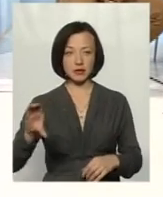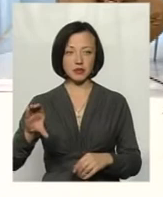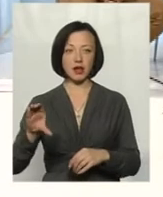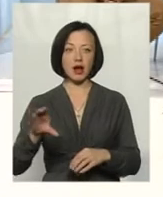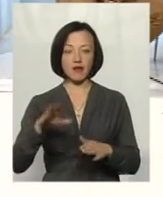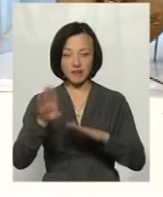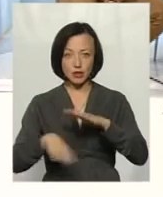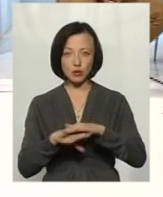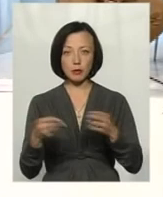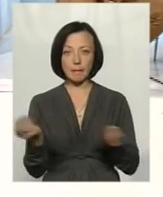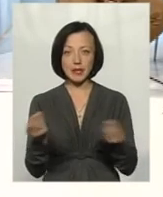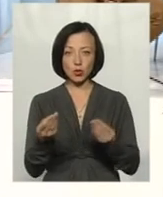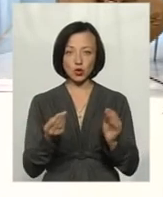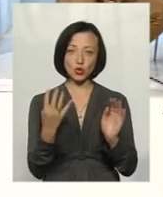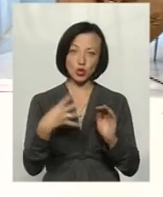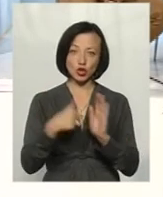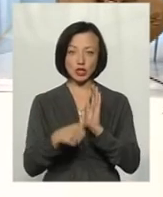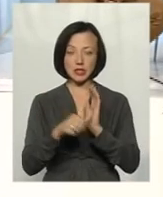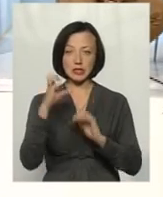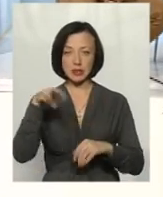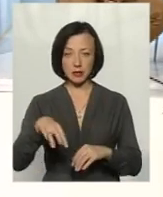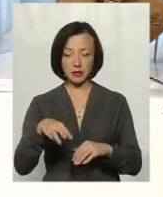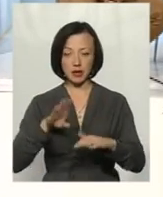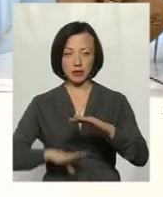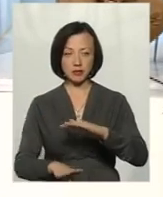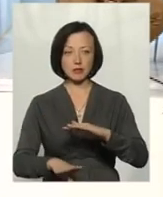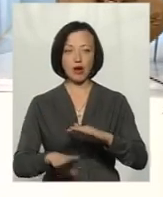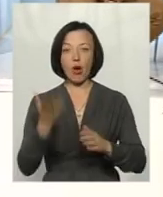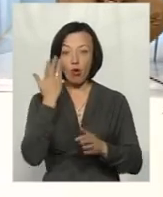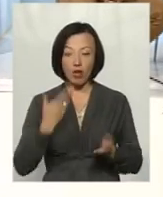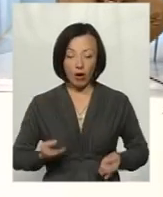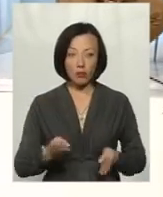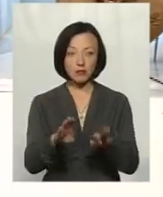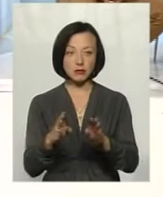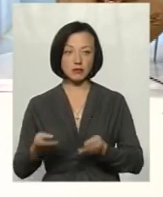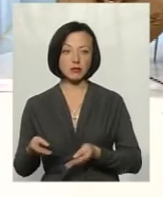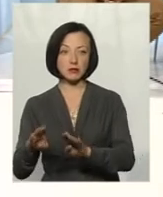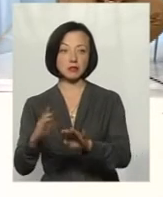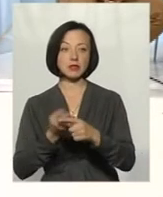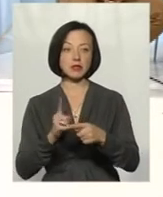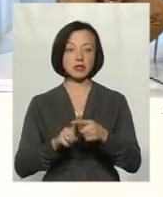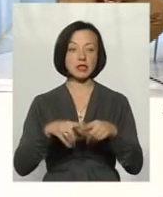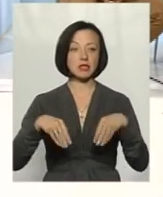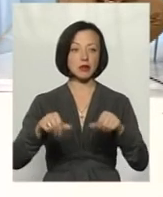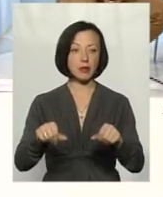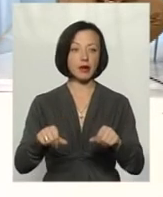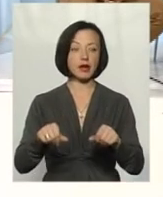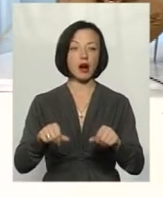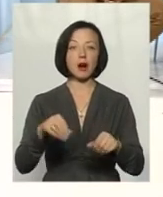йшов пісок 40-60 сантиметрів. Після переорування цих земель